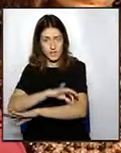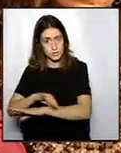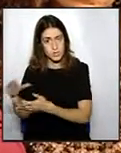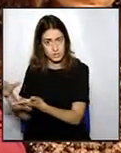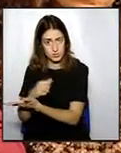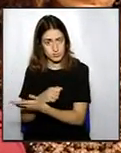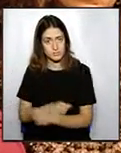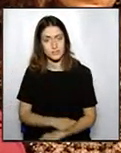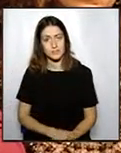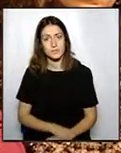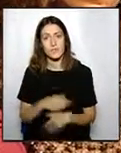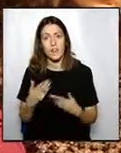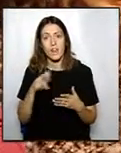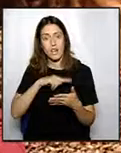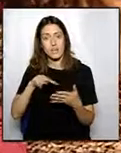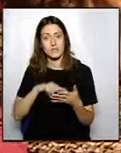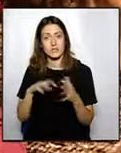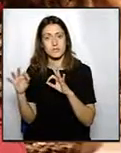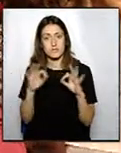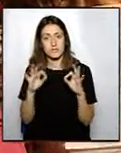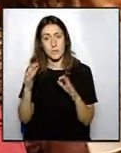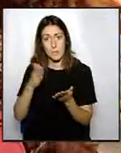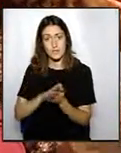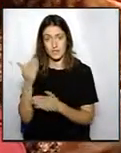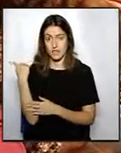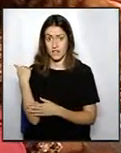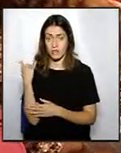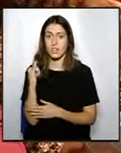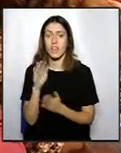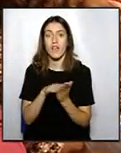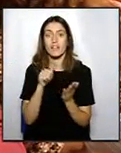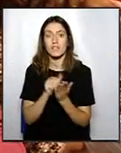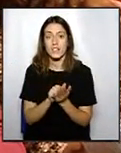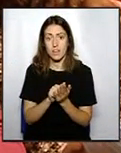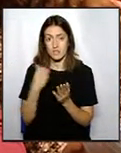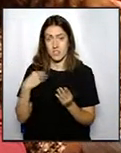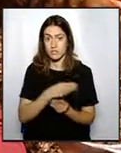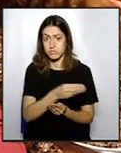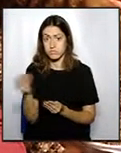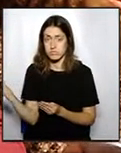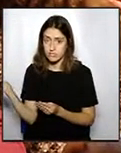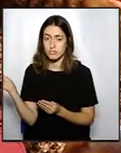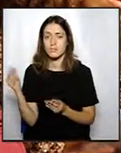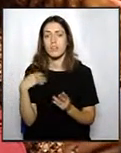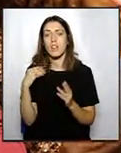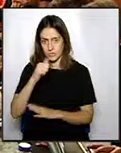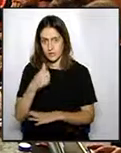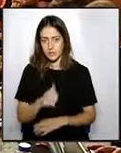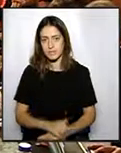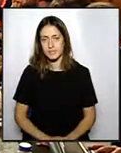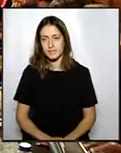la relació de decret del mes anterior i d'actes de la Junta de Govern local que han estat a disposició de tots vostès i passem a les mocions.